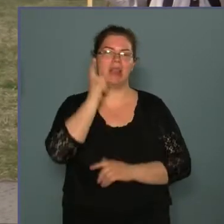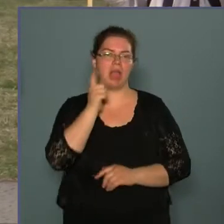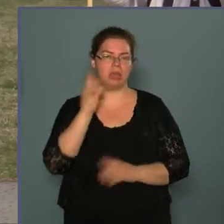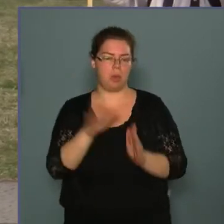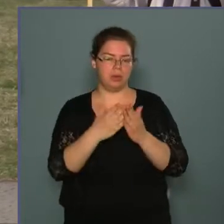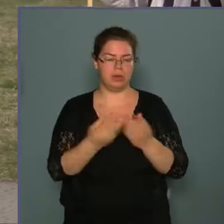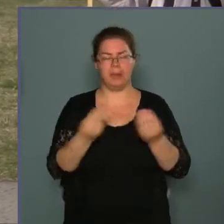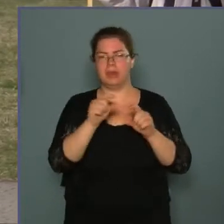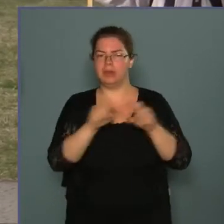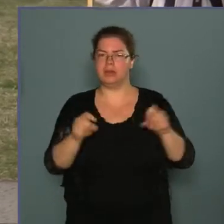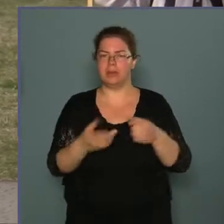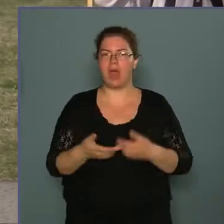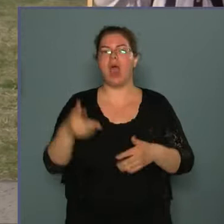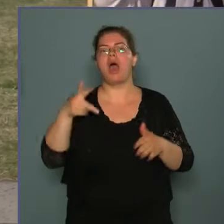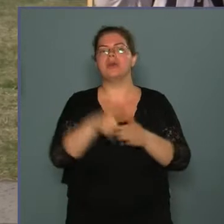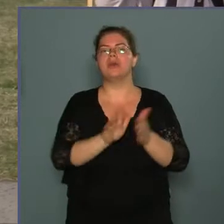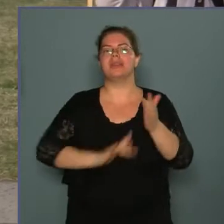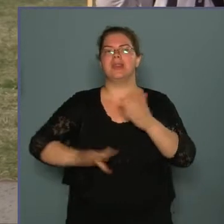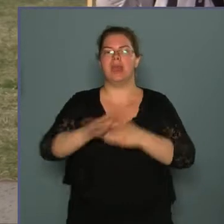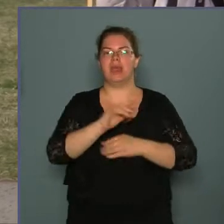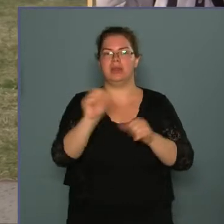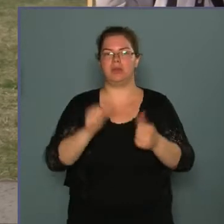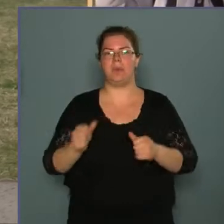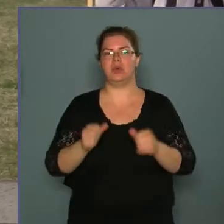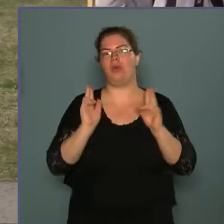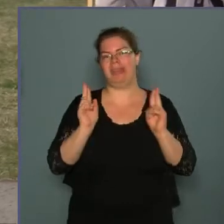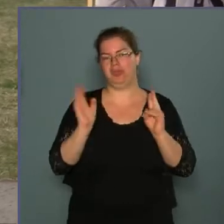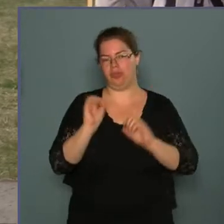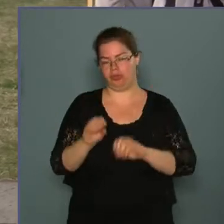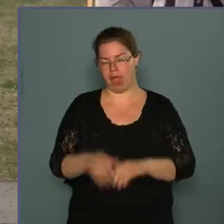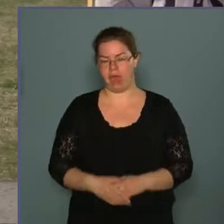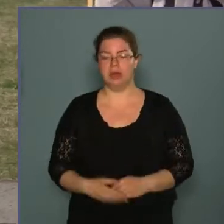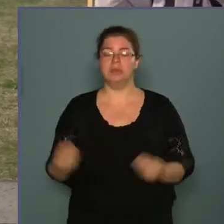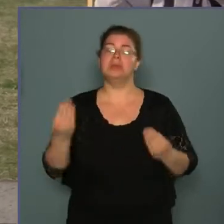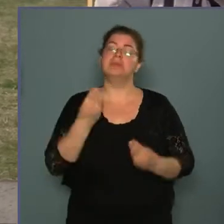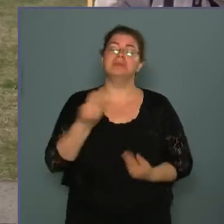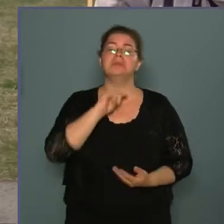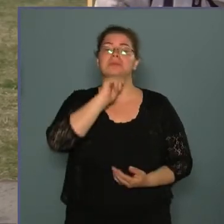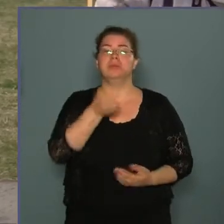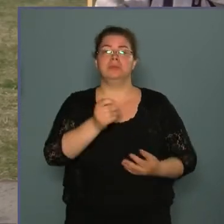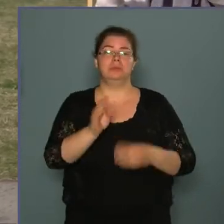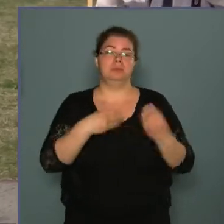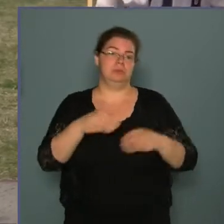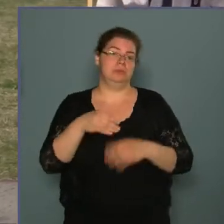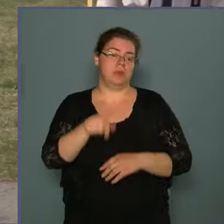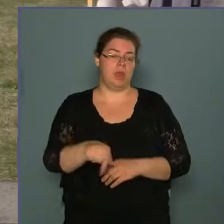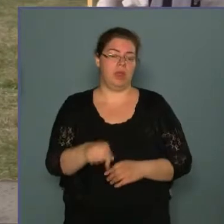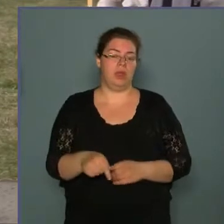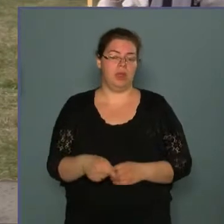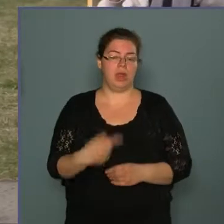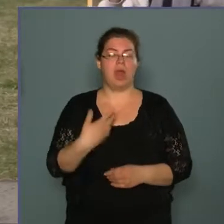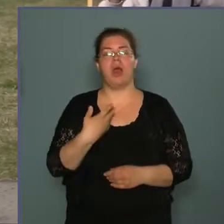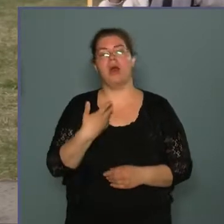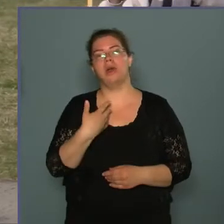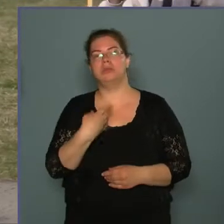amelynek a címe Köztévi szobrok kincses tára, és amely a magyar plastika 1945 utáni remekei között válogat.